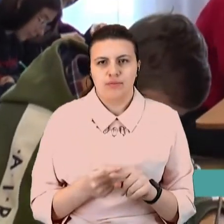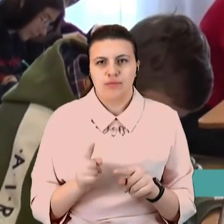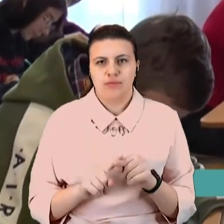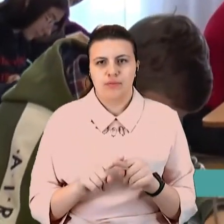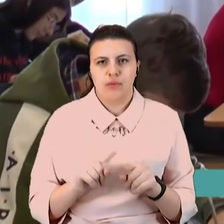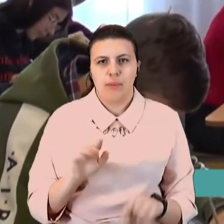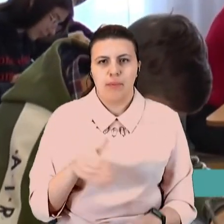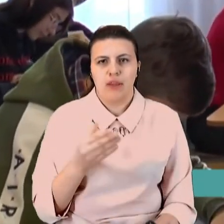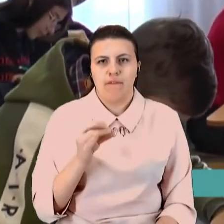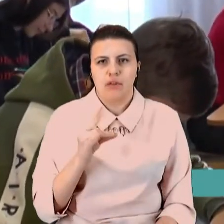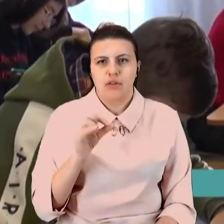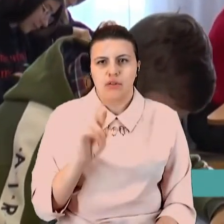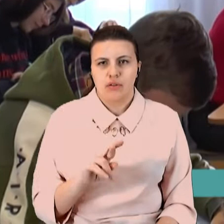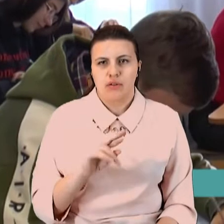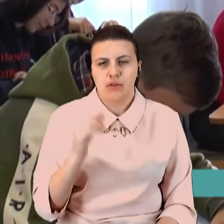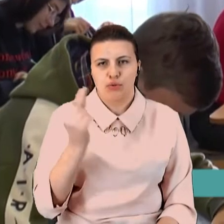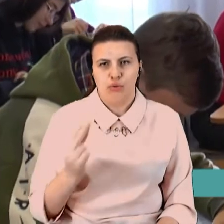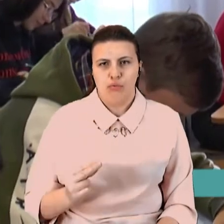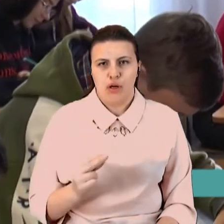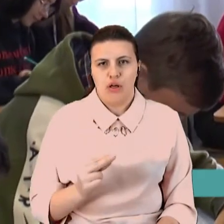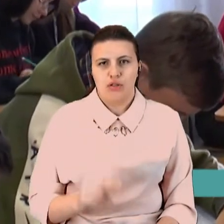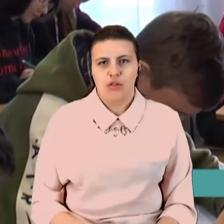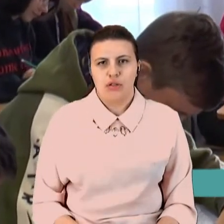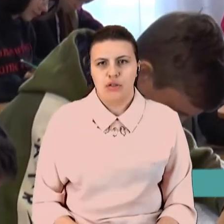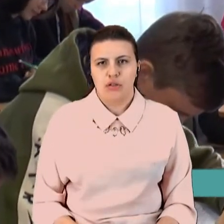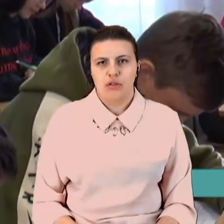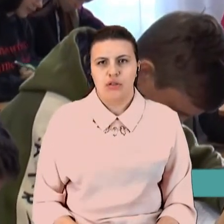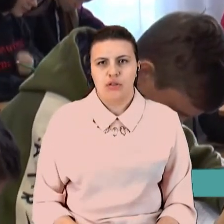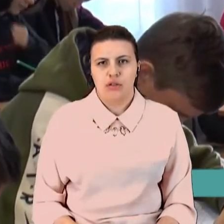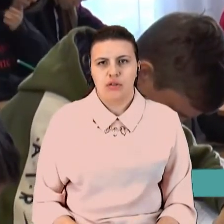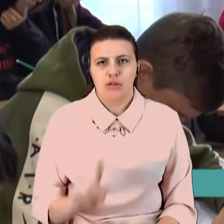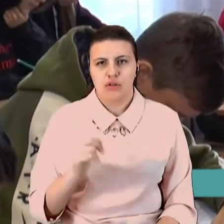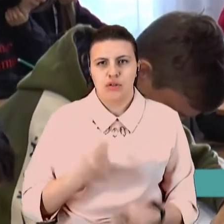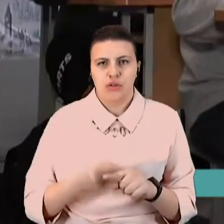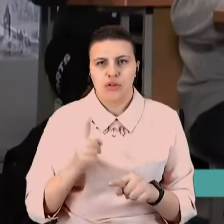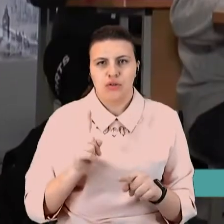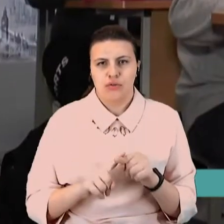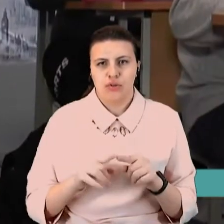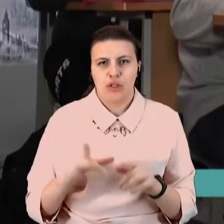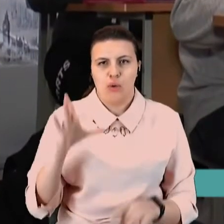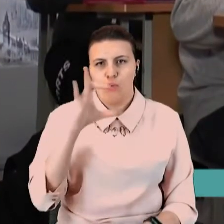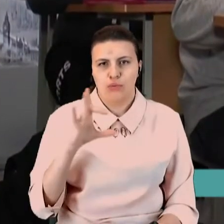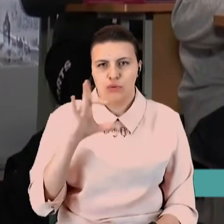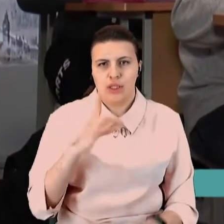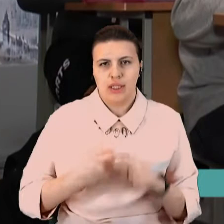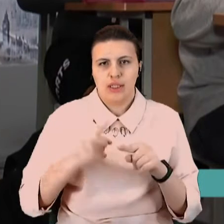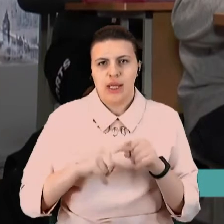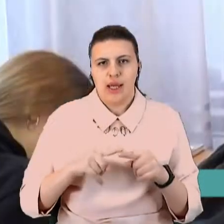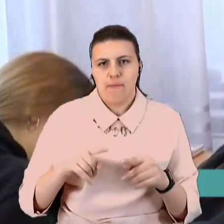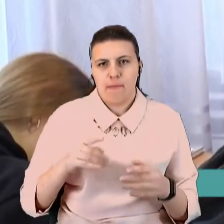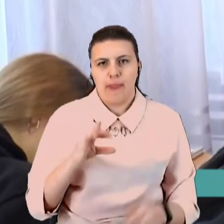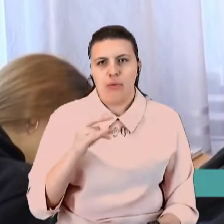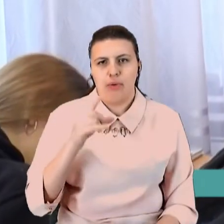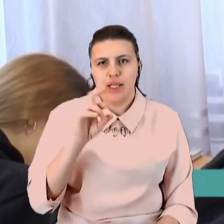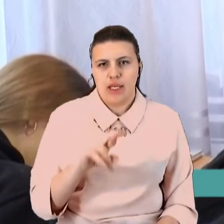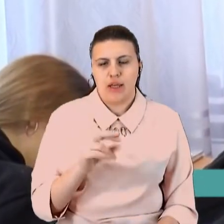зображення, щоб це обертали круг. А це урок геометри в 11 класі.